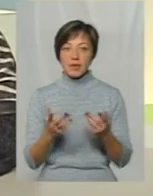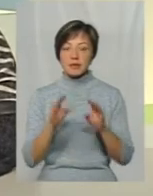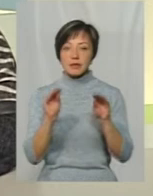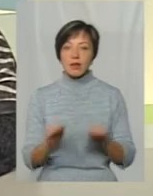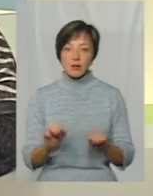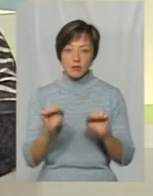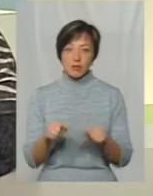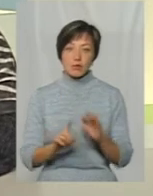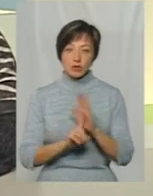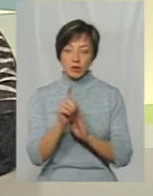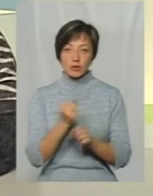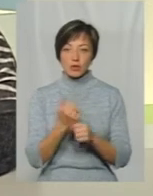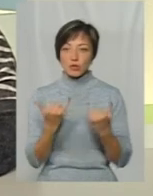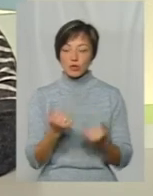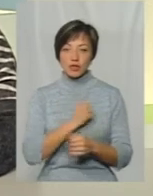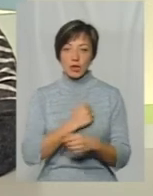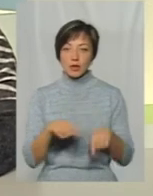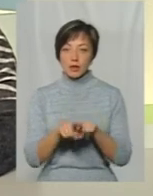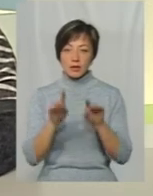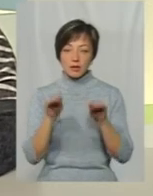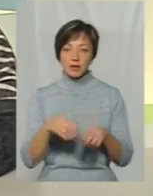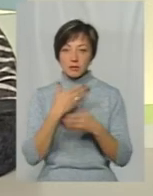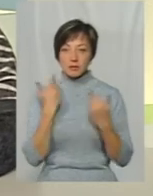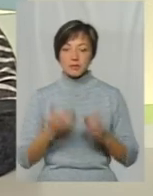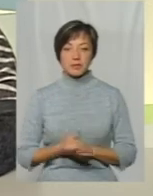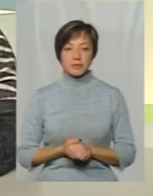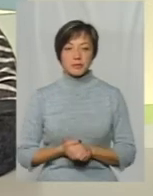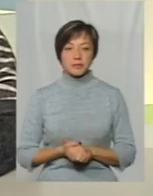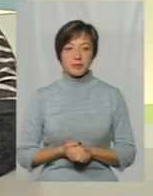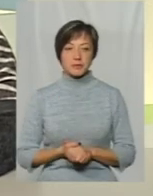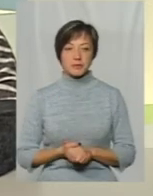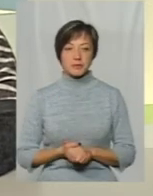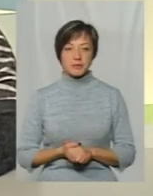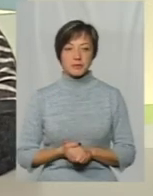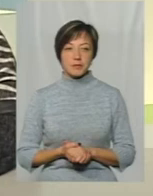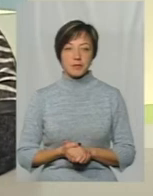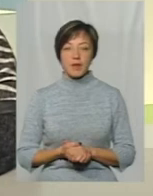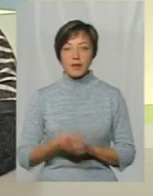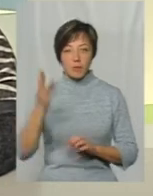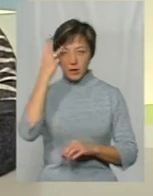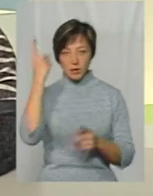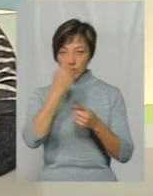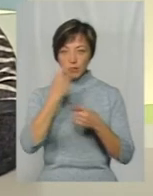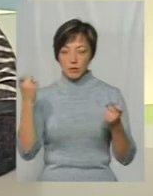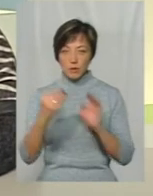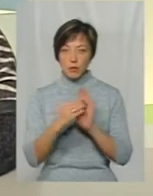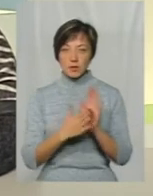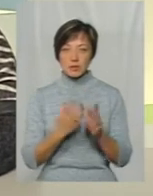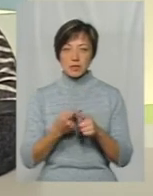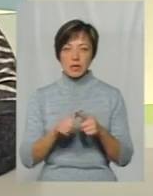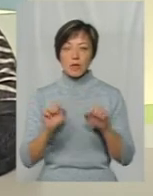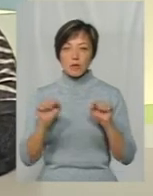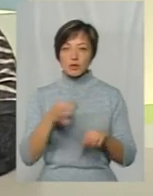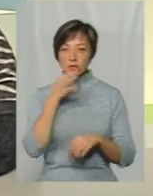від яких можна відштовхуватись На сьогодні, на жаль, ми не маємо Кривенчук, колишній директор, каже 10 Взагалі ніде не озвучено і ніде не прописано Я можу